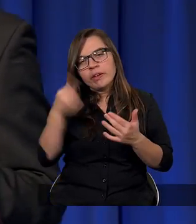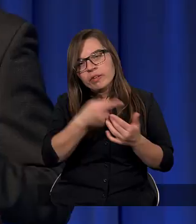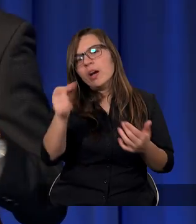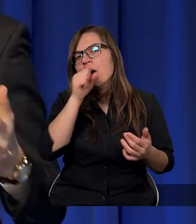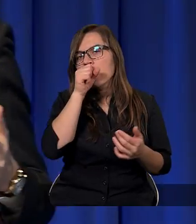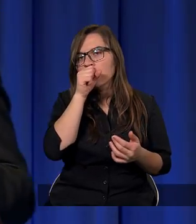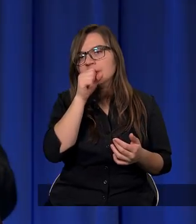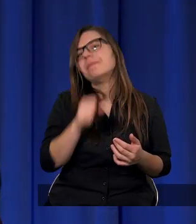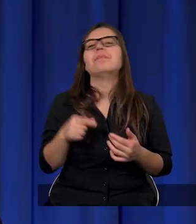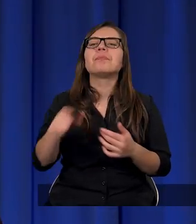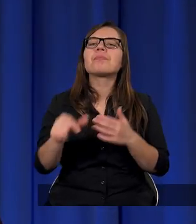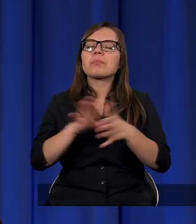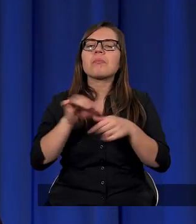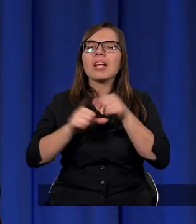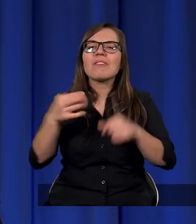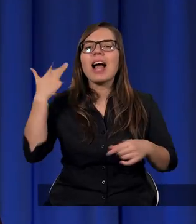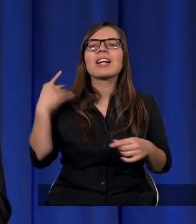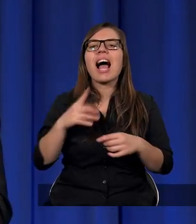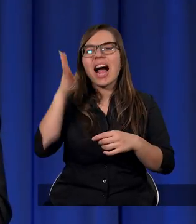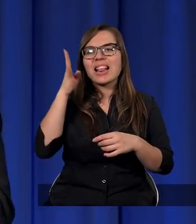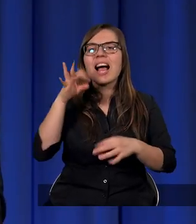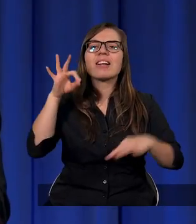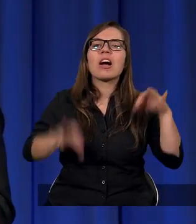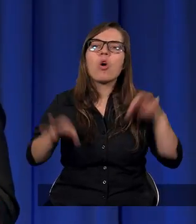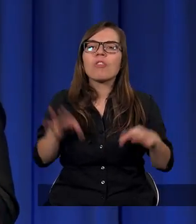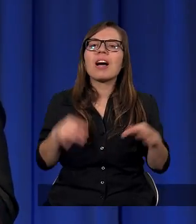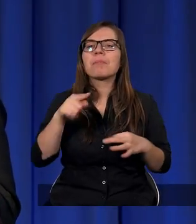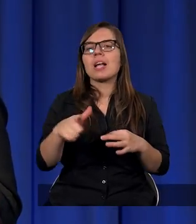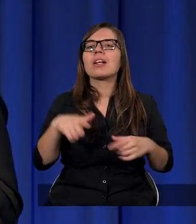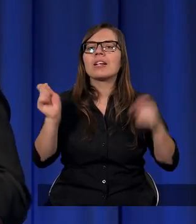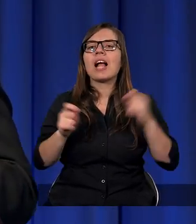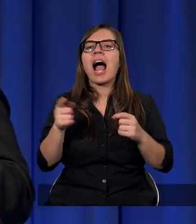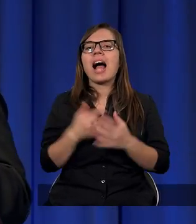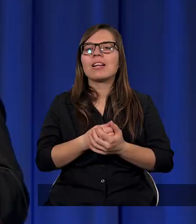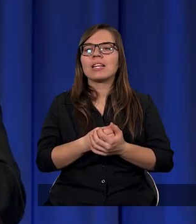w 1988 roku była ta generalna konferencja, ten zjazd, w którym